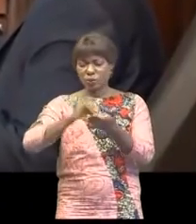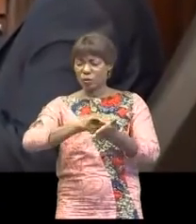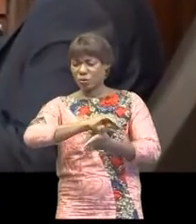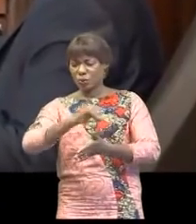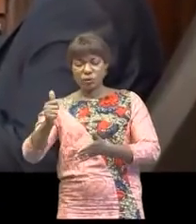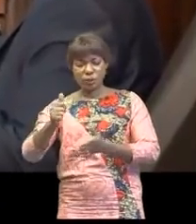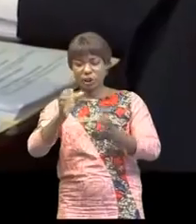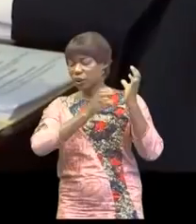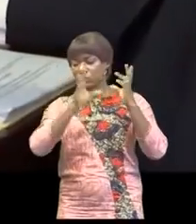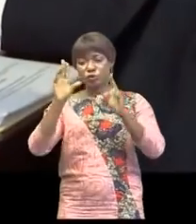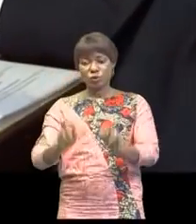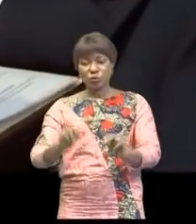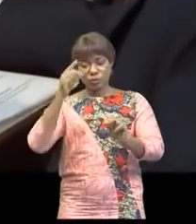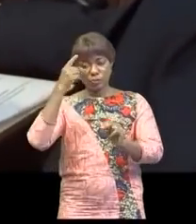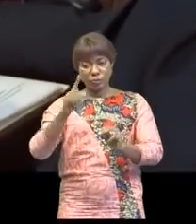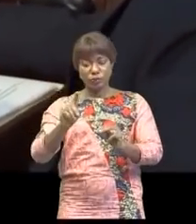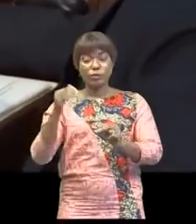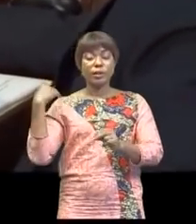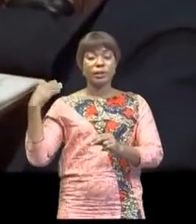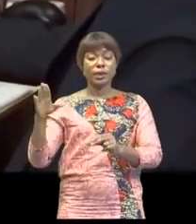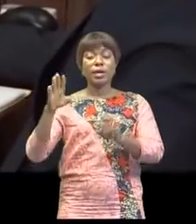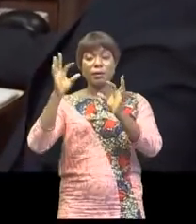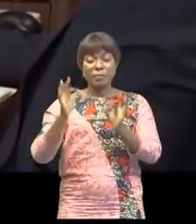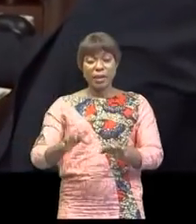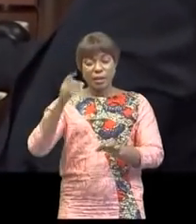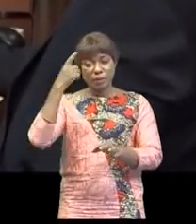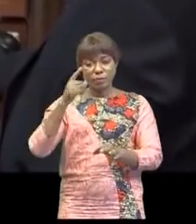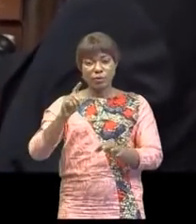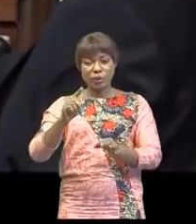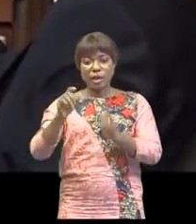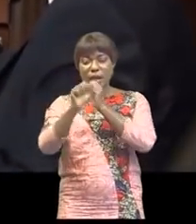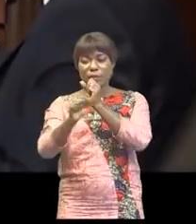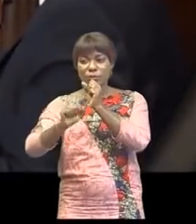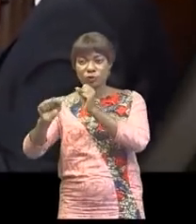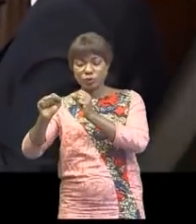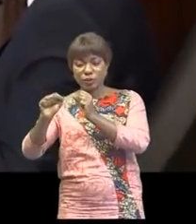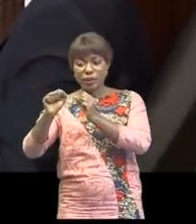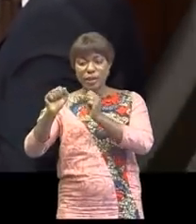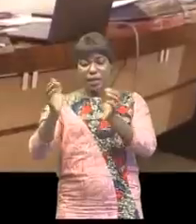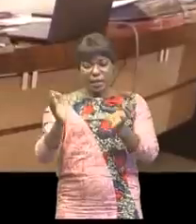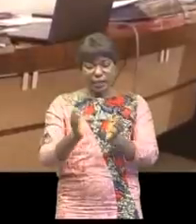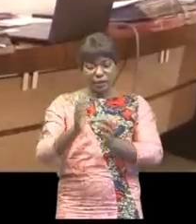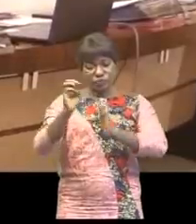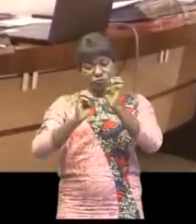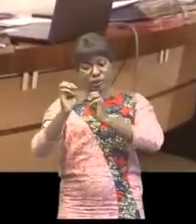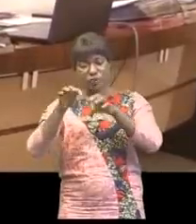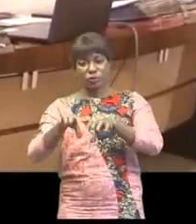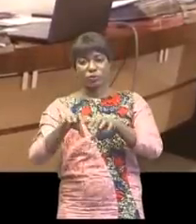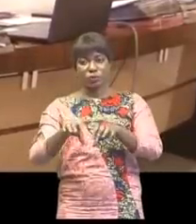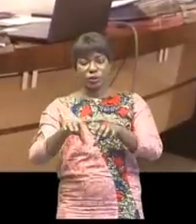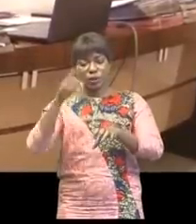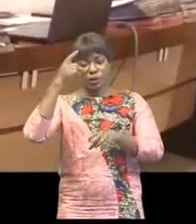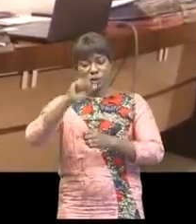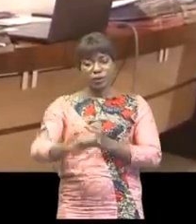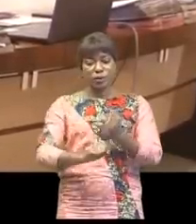supplémentaire pour l'Etat. Quant à l'Agence pour la promotion des classes moyennes congolaises, née du programme d'appui